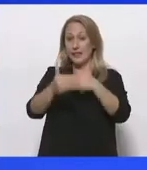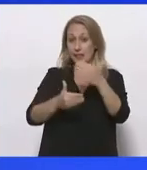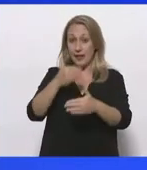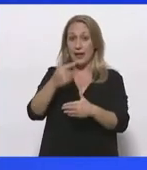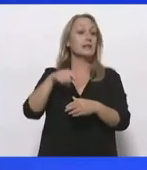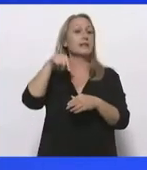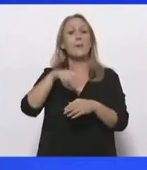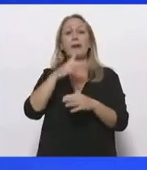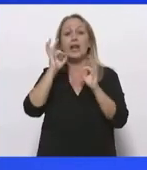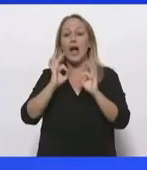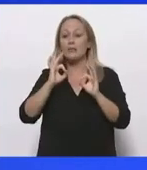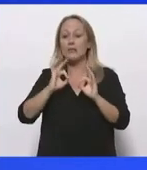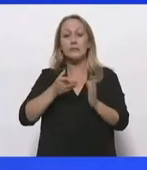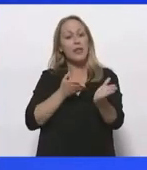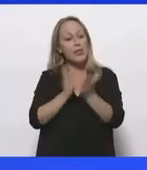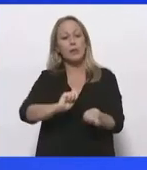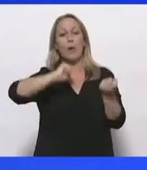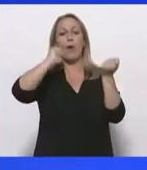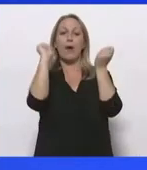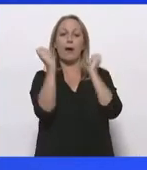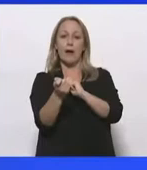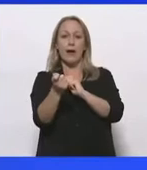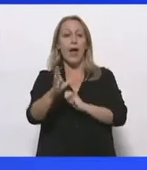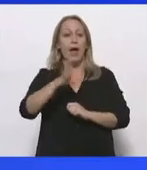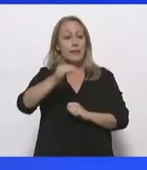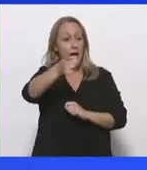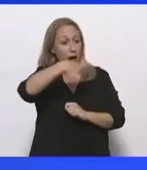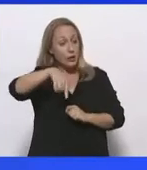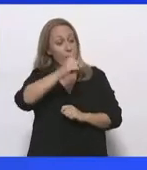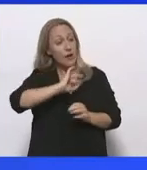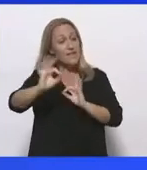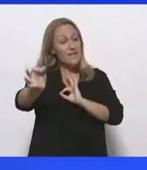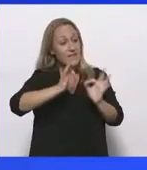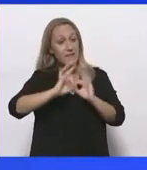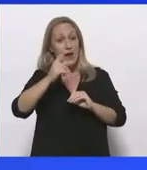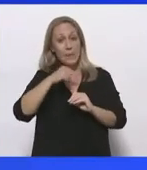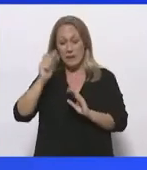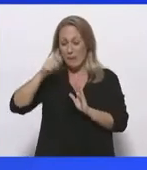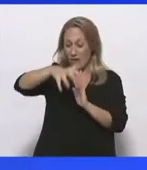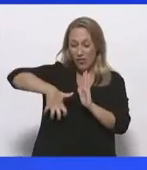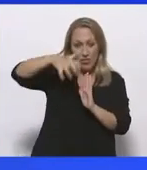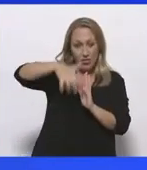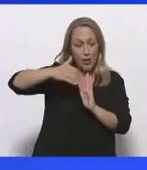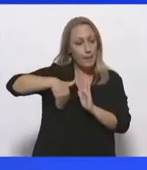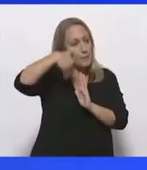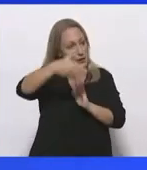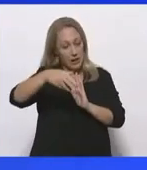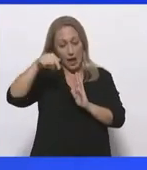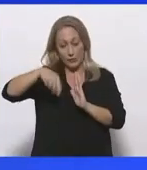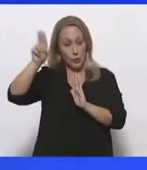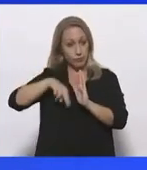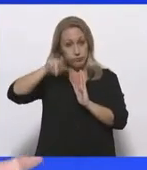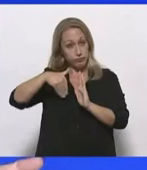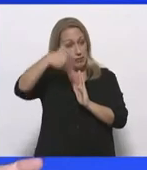μετάβασης για να πείσουμε τους πολίτες συνολικά ότι το μέλλον μετά το Λιγνίτι είναι καλύτερο από ό,τι ήταν πριν. Και